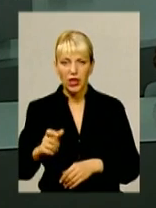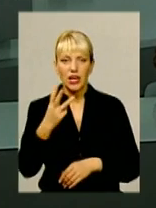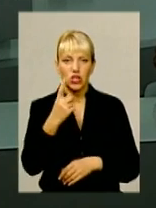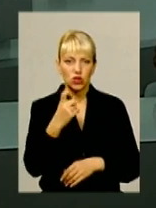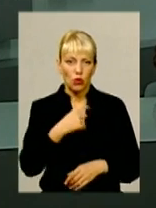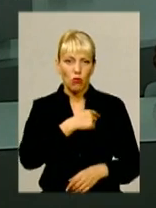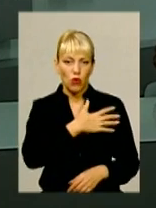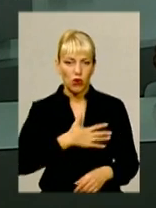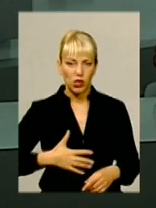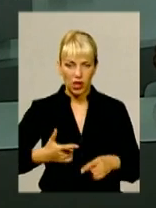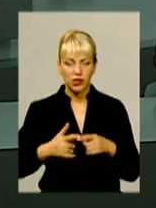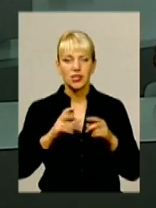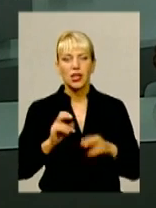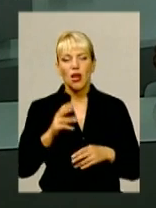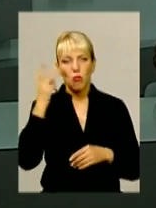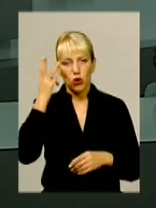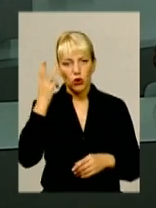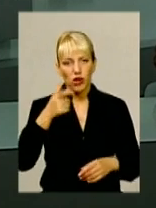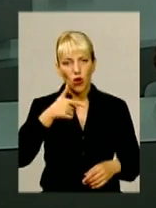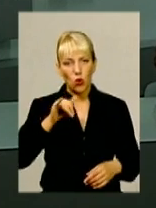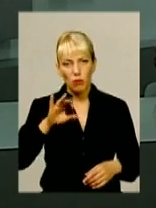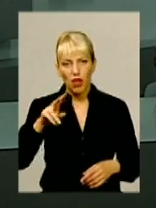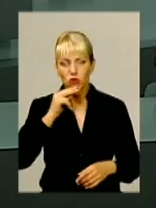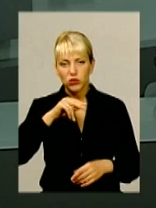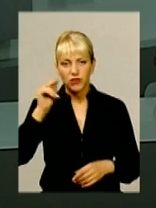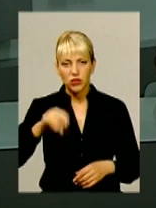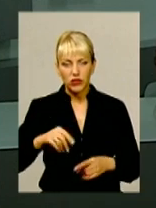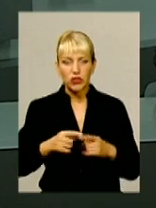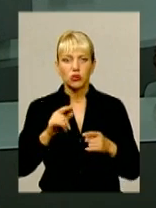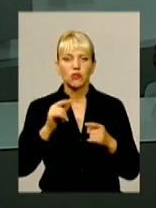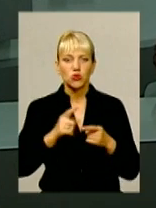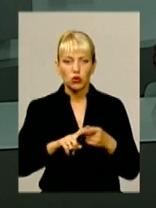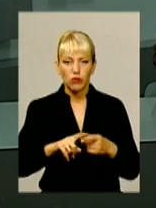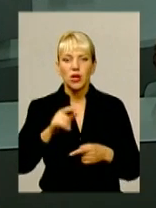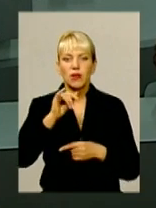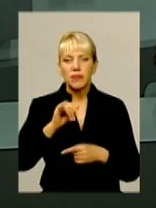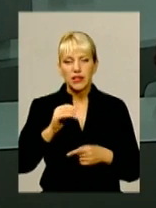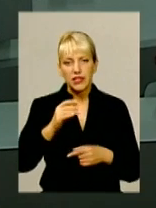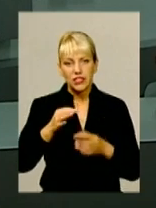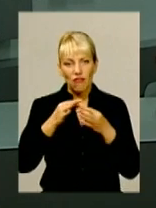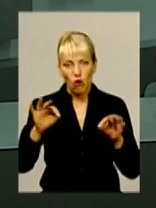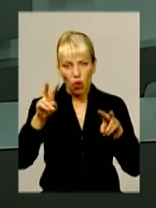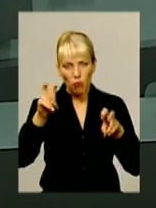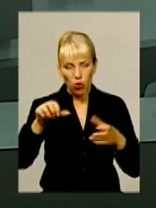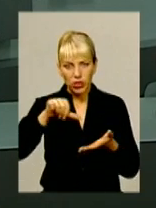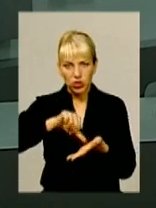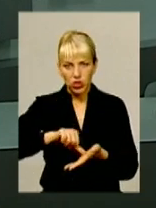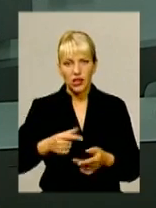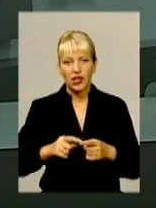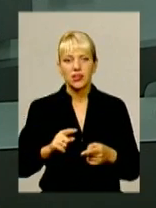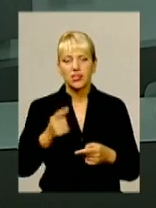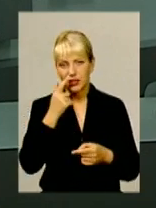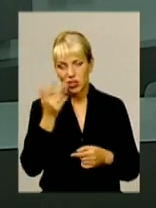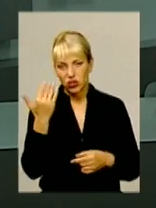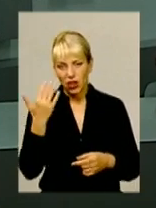згодом, кинув гранату поделянин. Ігор Гуменюк – боєць батальйону «Січ» і донедавна член Сеукраїнського об'єднання «Свобода». Відразу з ЗМІ